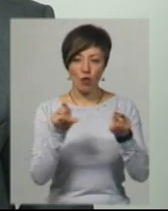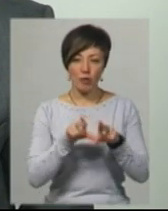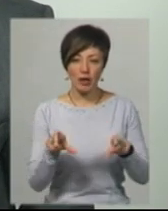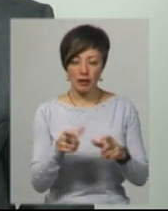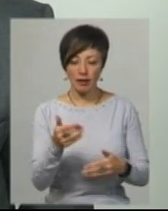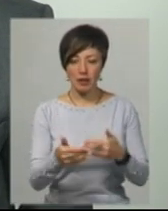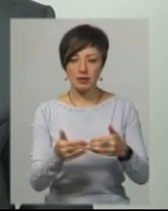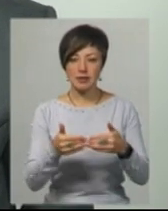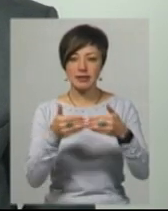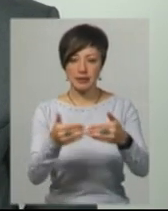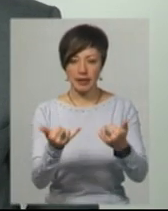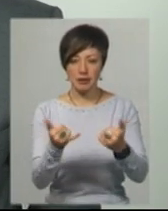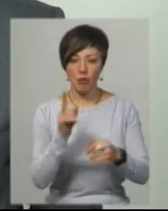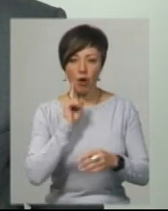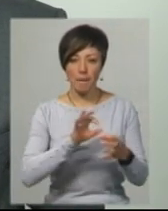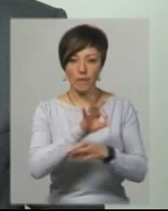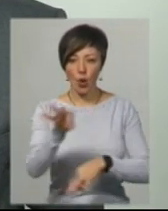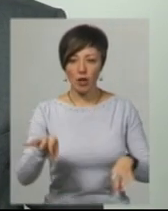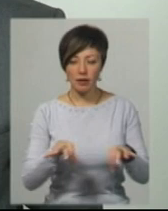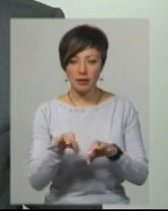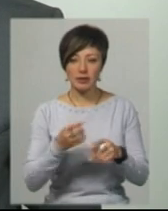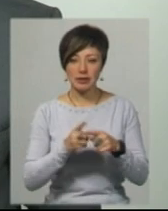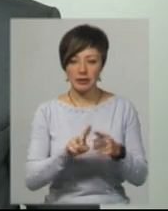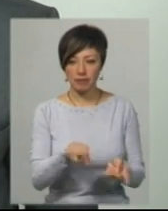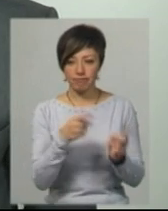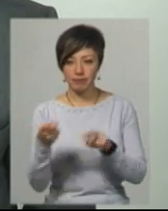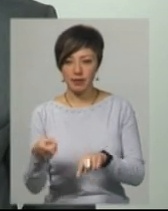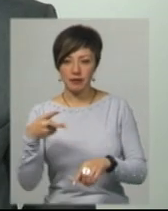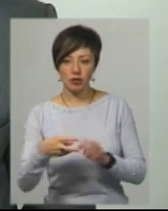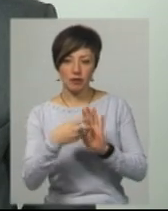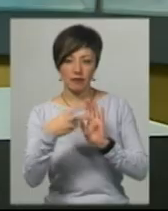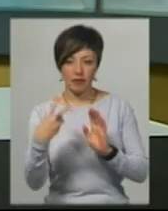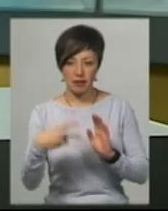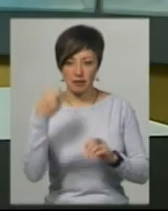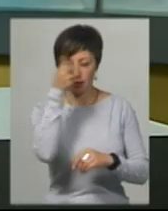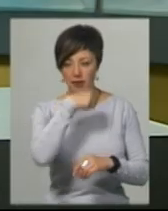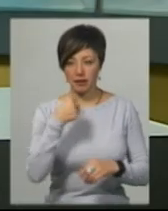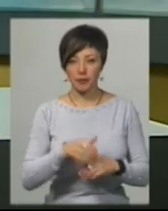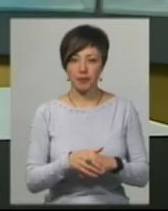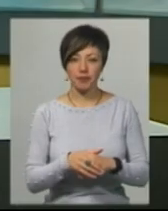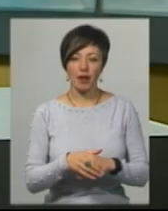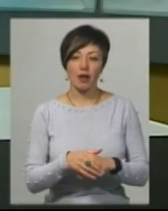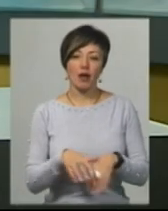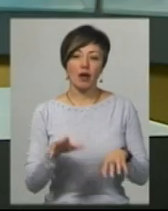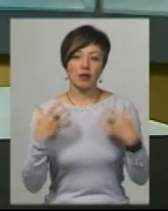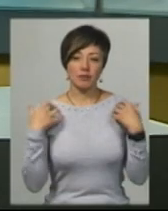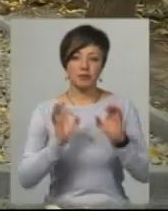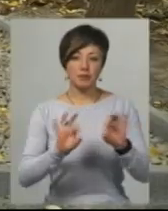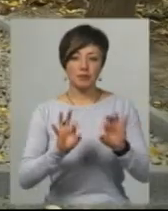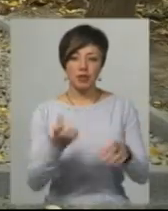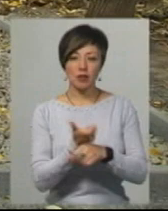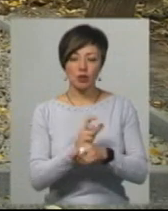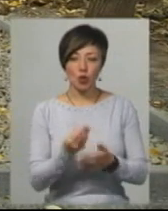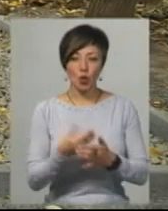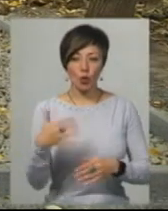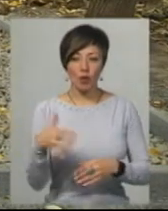проєктування і вони будуть перехідними об'єктами на 2020 рік. За словами Василя Новачка, найбільш